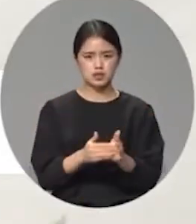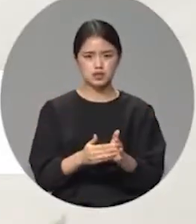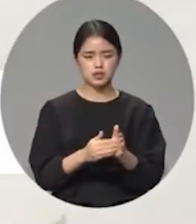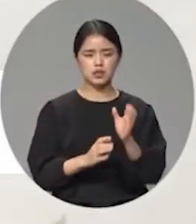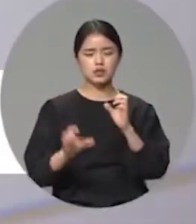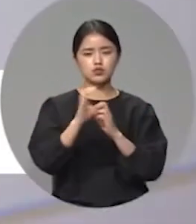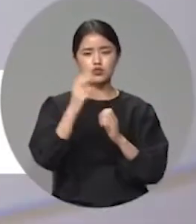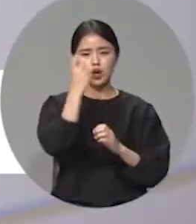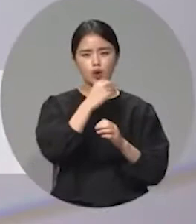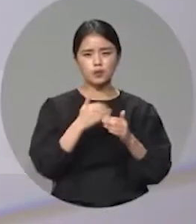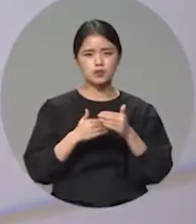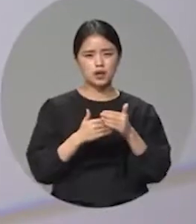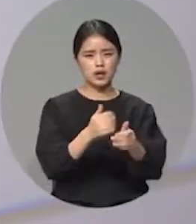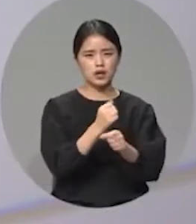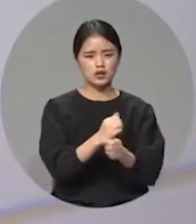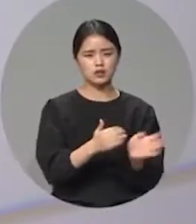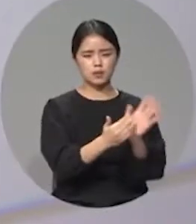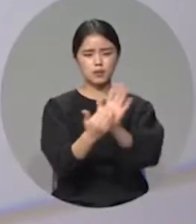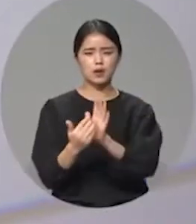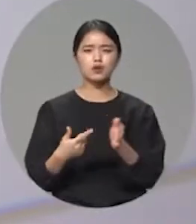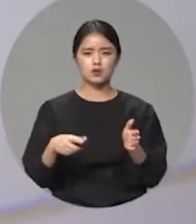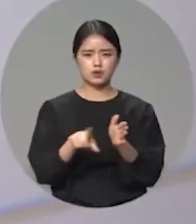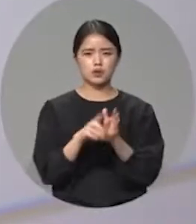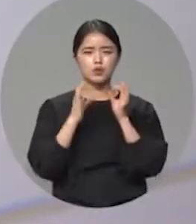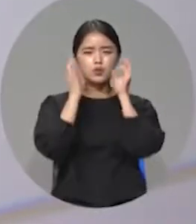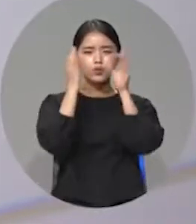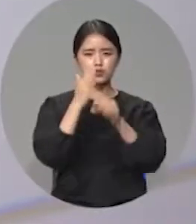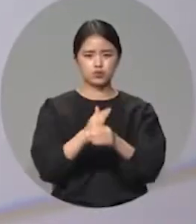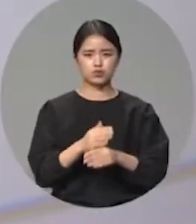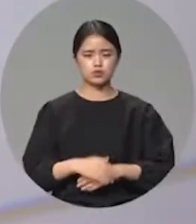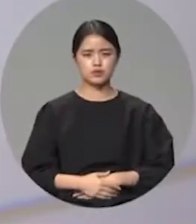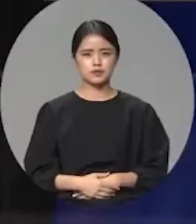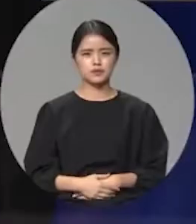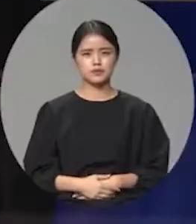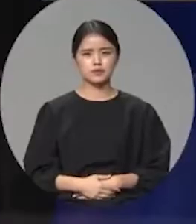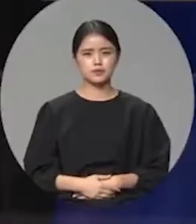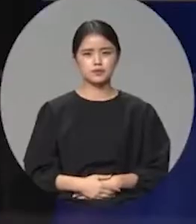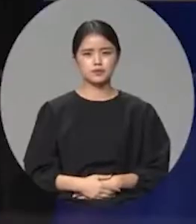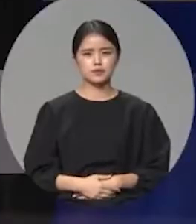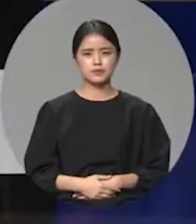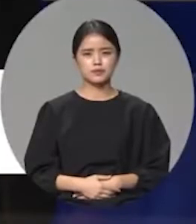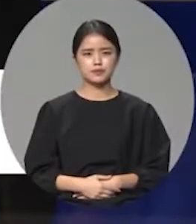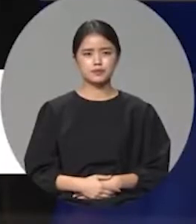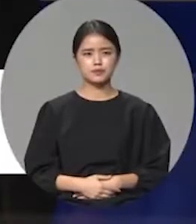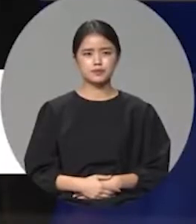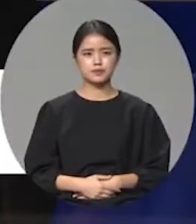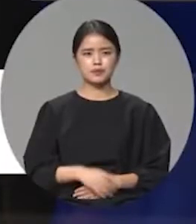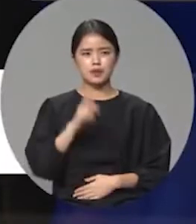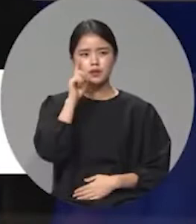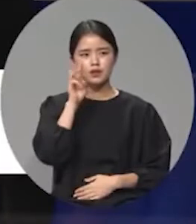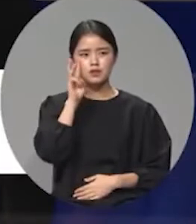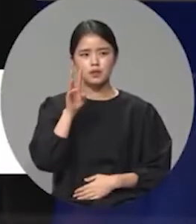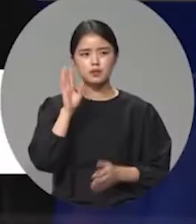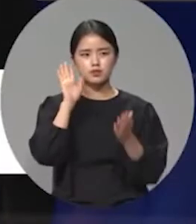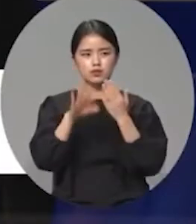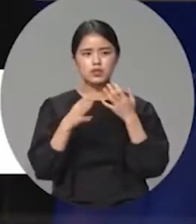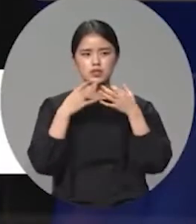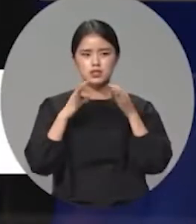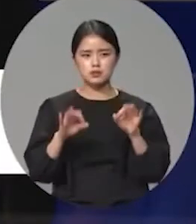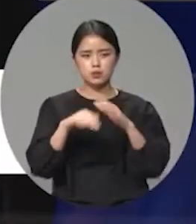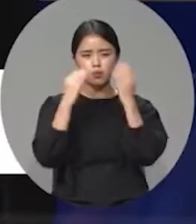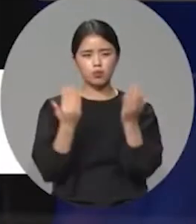추가 검사를 통해 차단을 막기로 했습니다. 매일하고 한 3일 후에 또 주말 정도에서 금요일 정도 한 번 다시 또